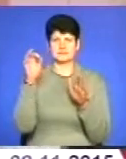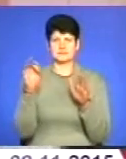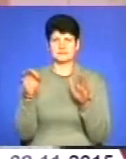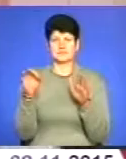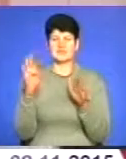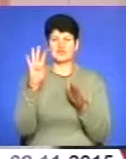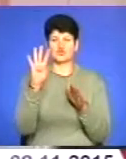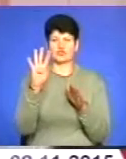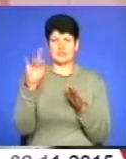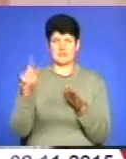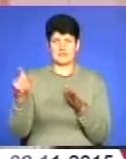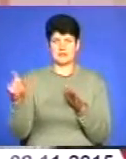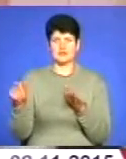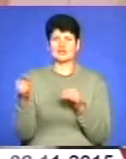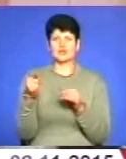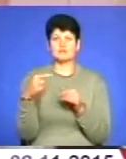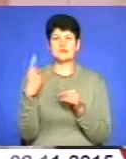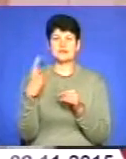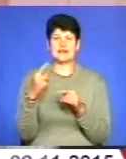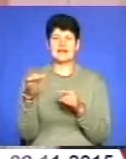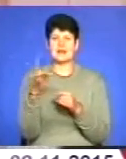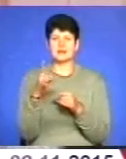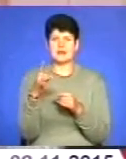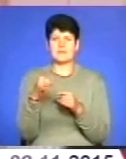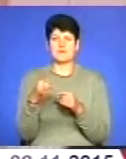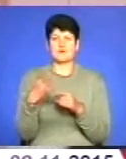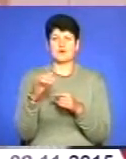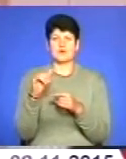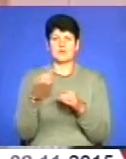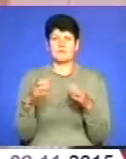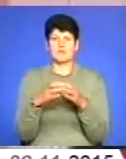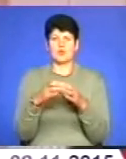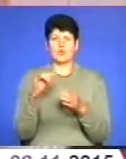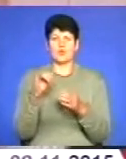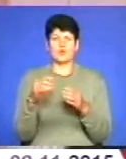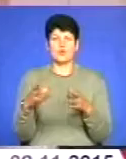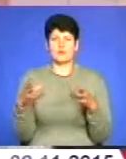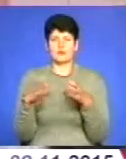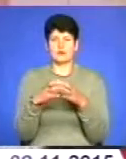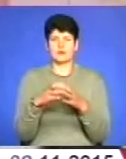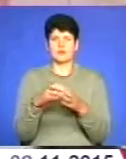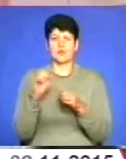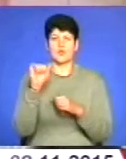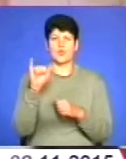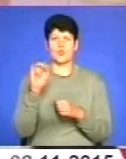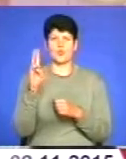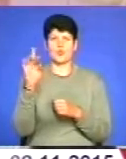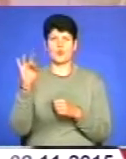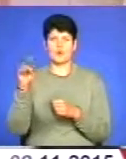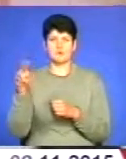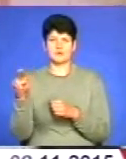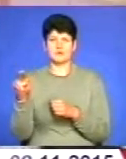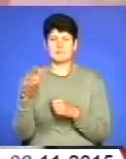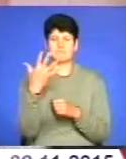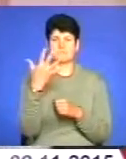4 мандати. Тернопільська обласна організація політичної партії «Українське об'єднання патріотів «Укроп» – 5